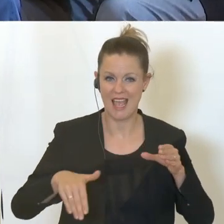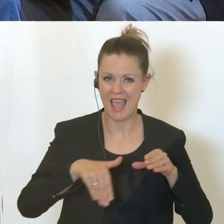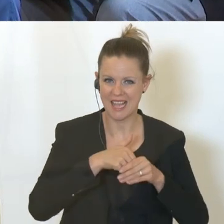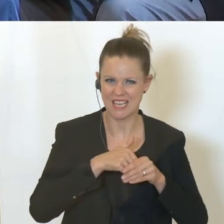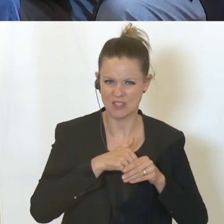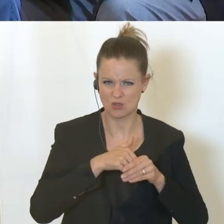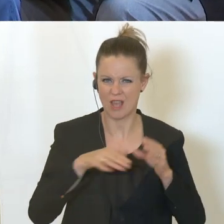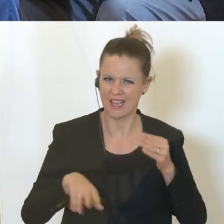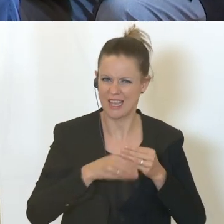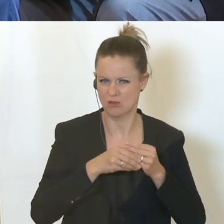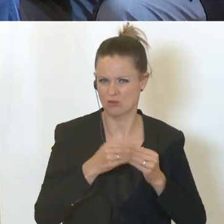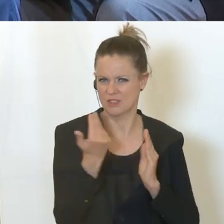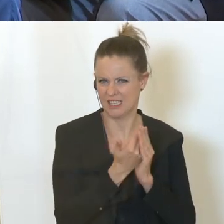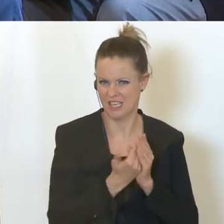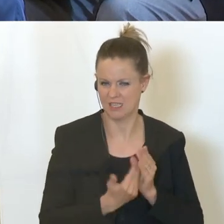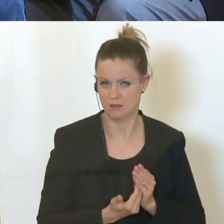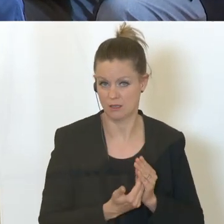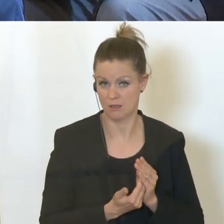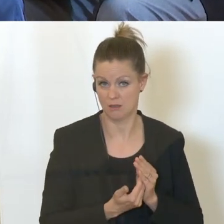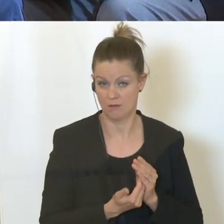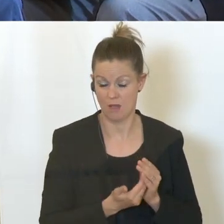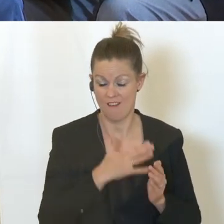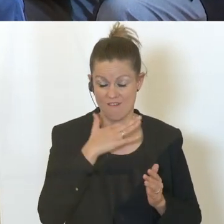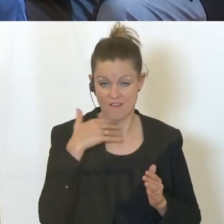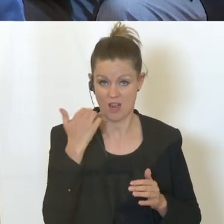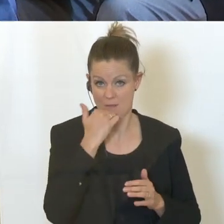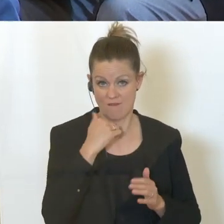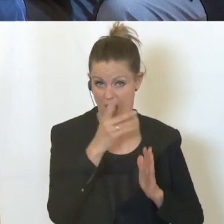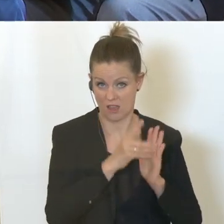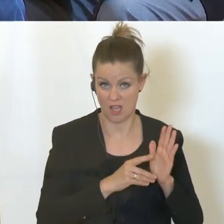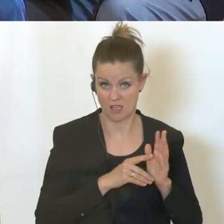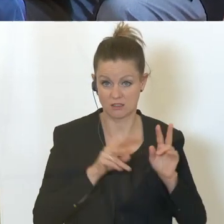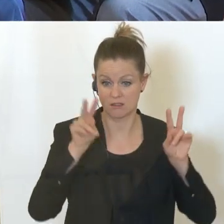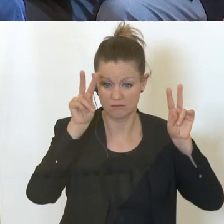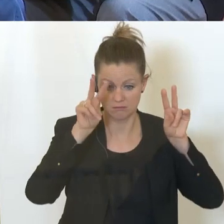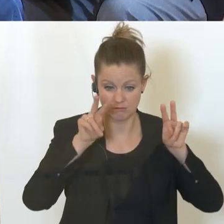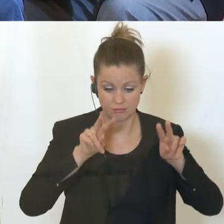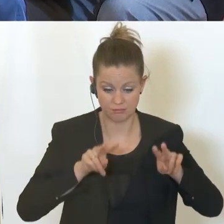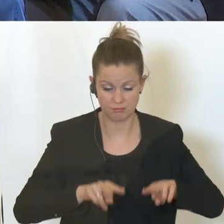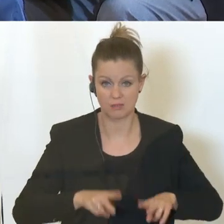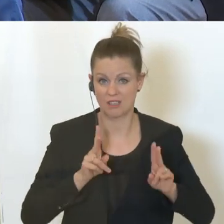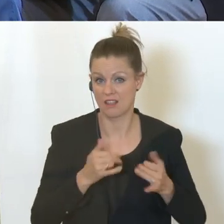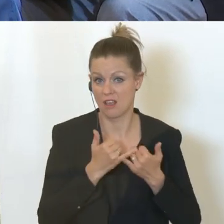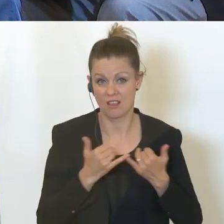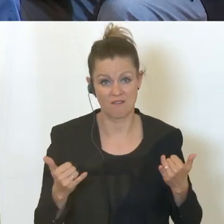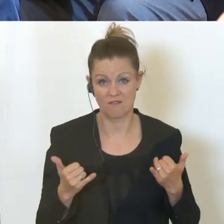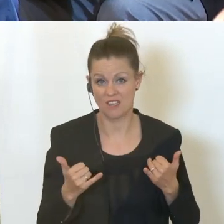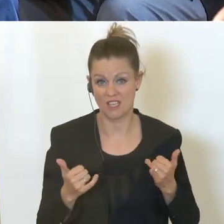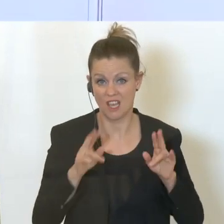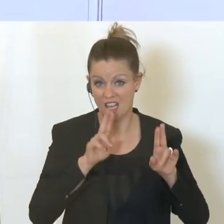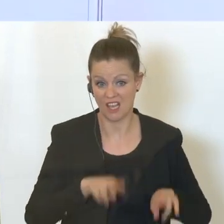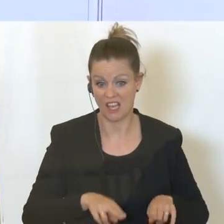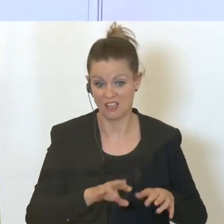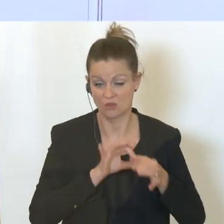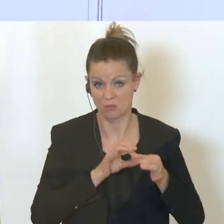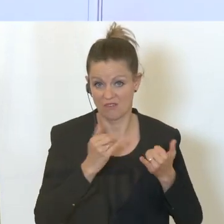jetzt weiter, nachdem da hunderttausende private Daten einsehbar waren? Wie geht es mit diesem Register weiter logistisch? Ja, also die